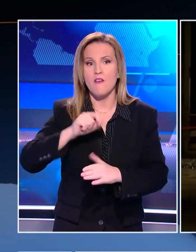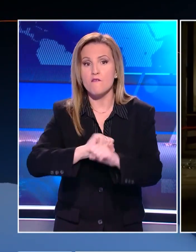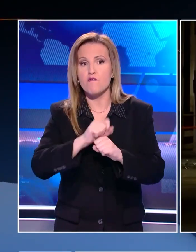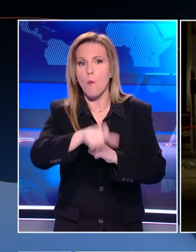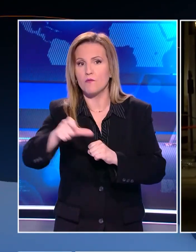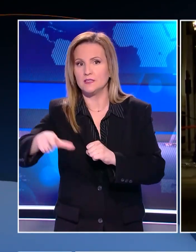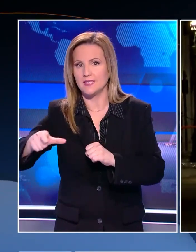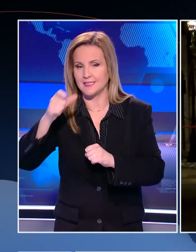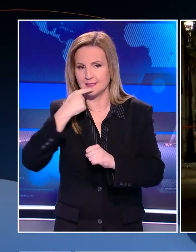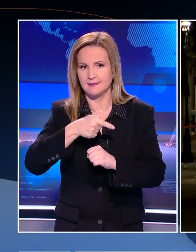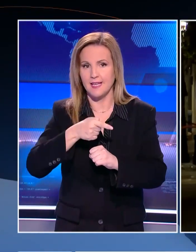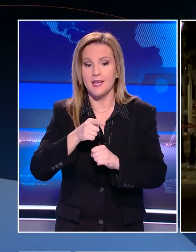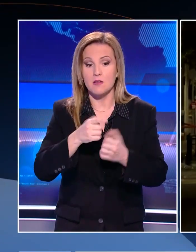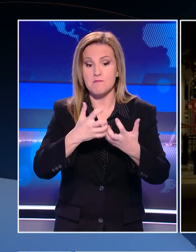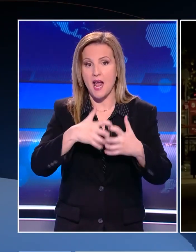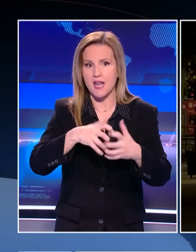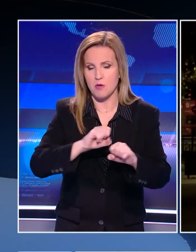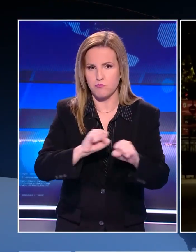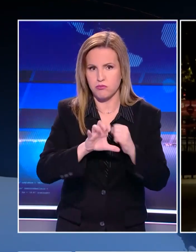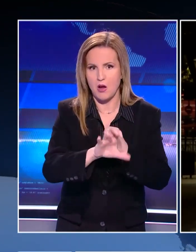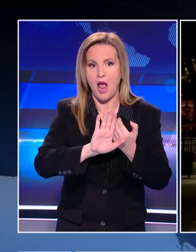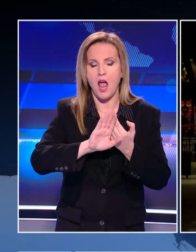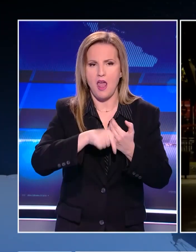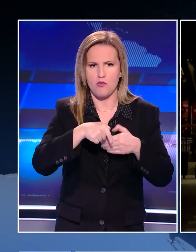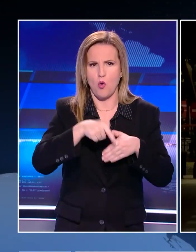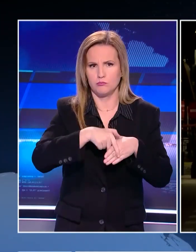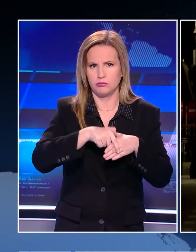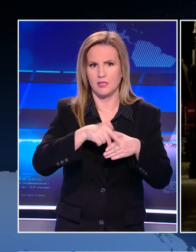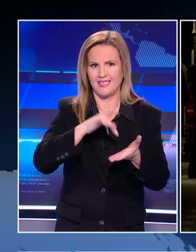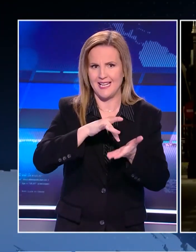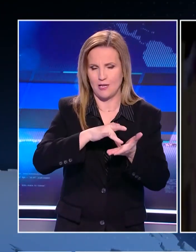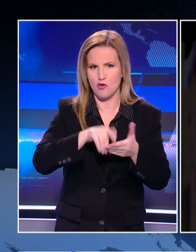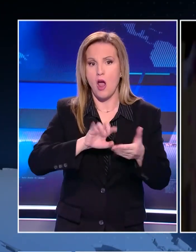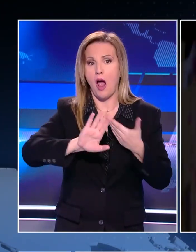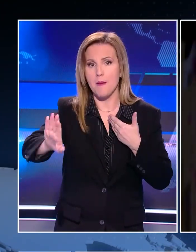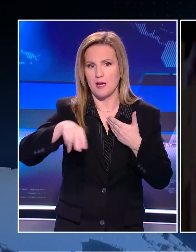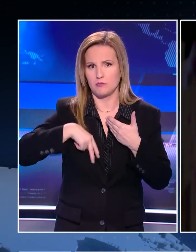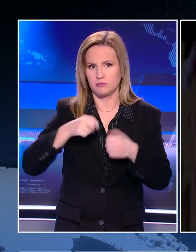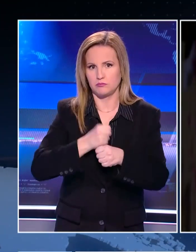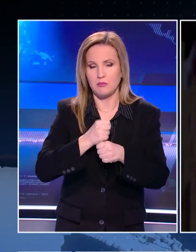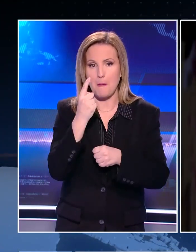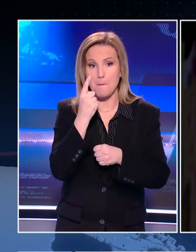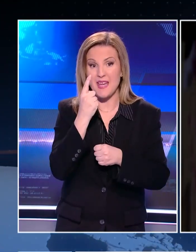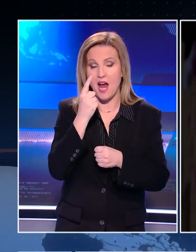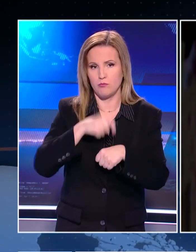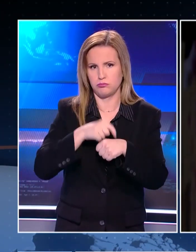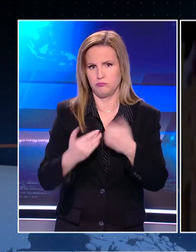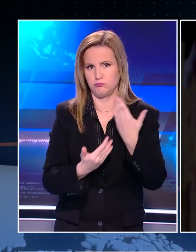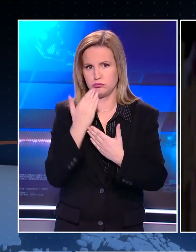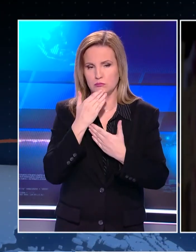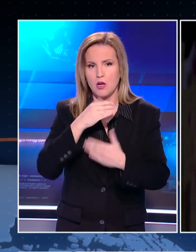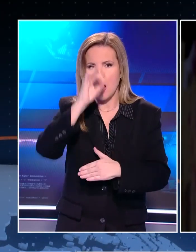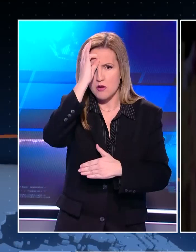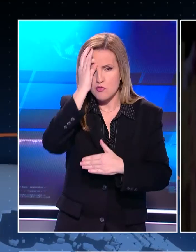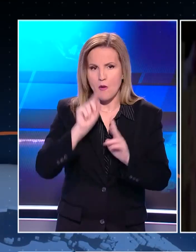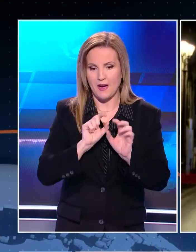διευκρινίζουν πως ο εκρηκτικός μηχανισμός έχει τοποθετηθεί ακριβώς απέναντι, έξω από κεντρική τράπεζα. Μία το πρωί. Οι αρχές προχωρούν στον